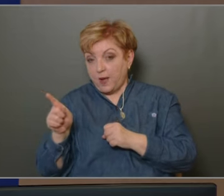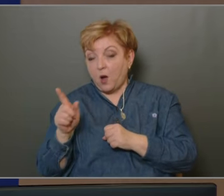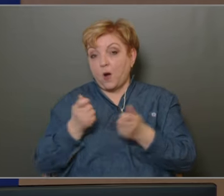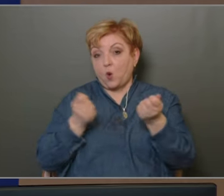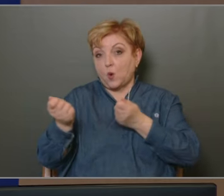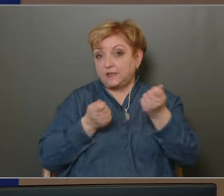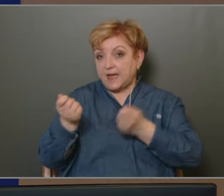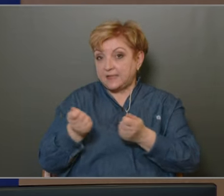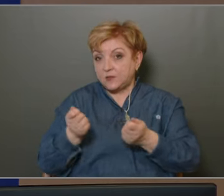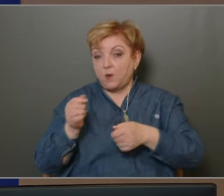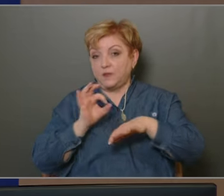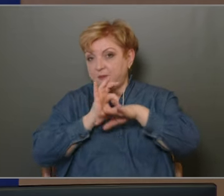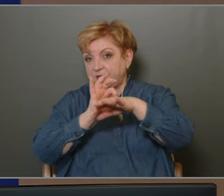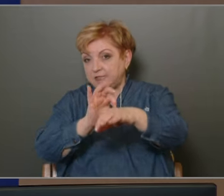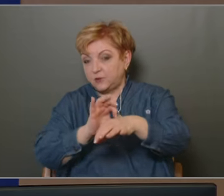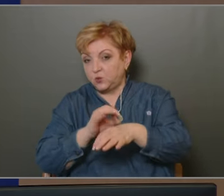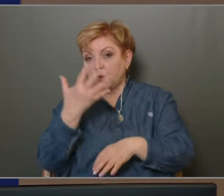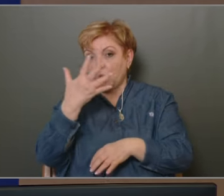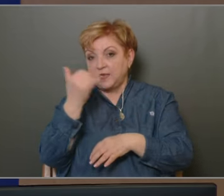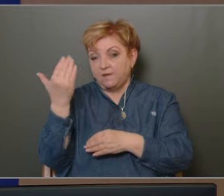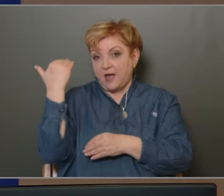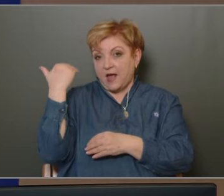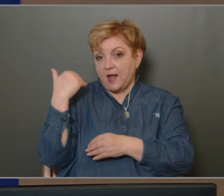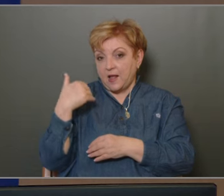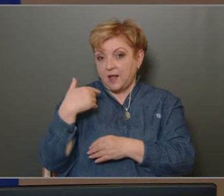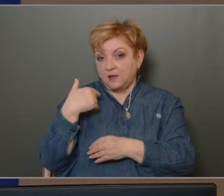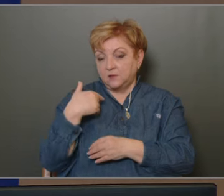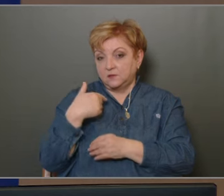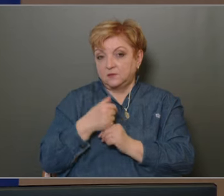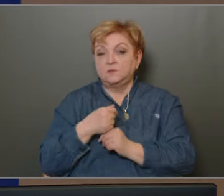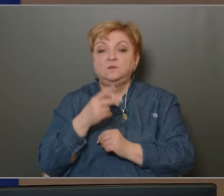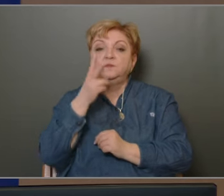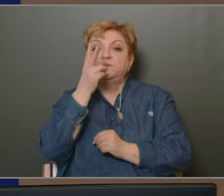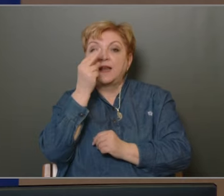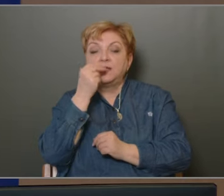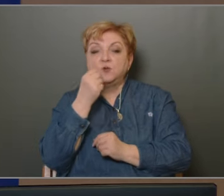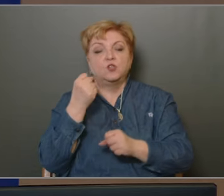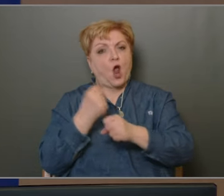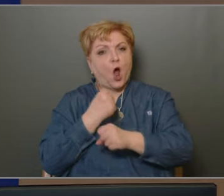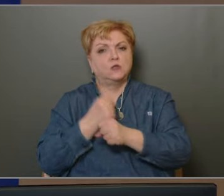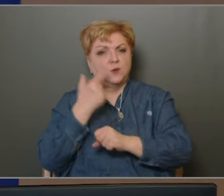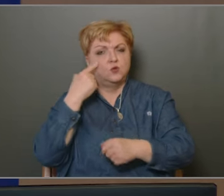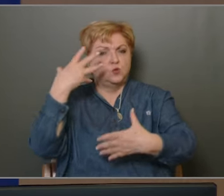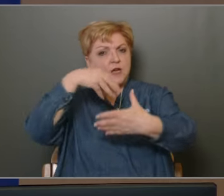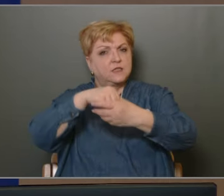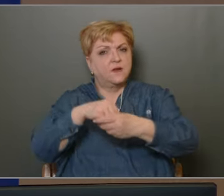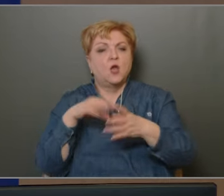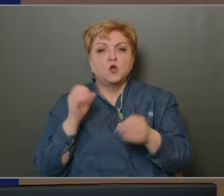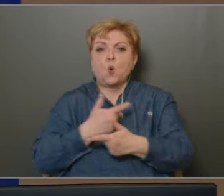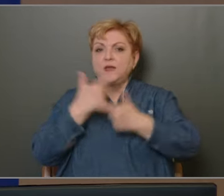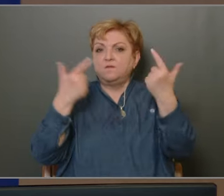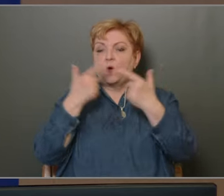koordinációba, amit bevezettünk, ötesztendeje úgy gondolom a rendőrség hatékonyan tud részt venni És jó